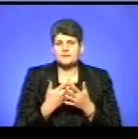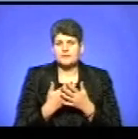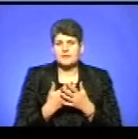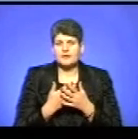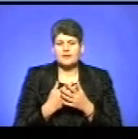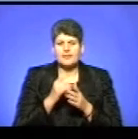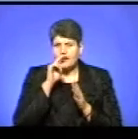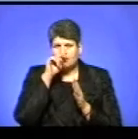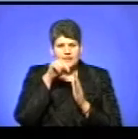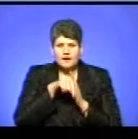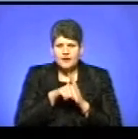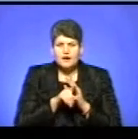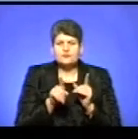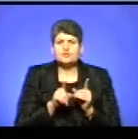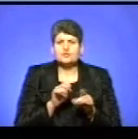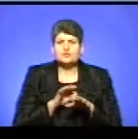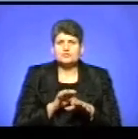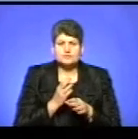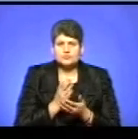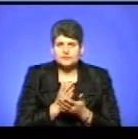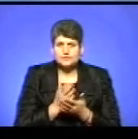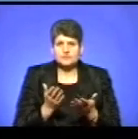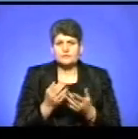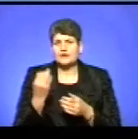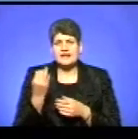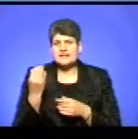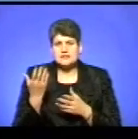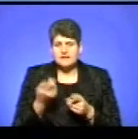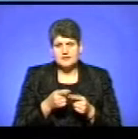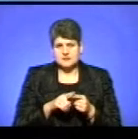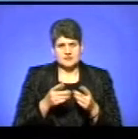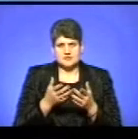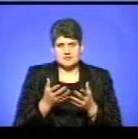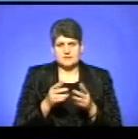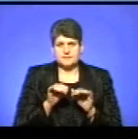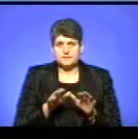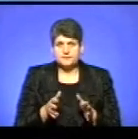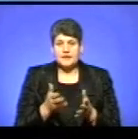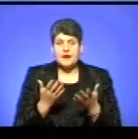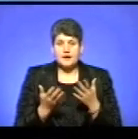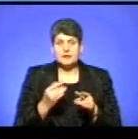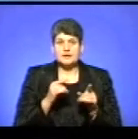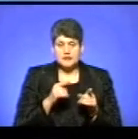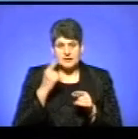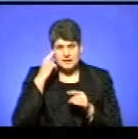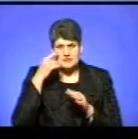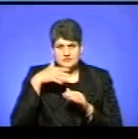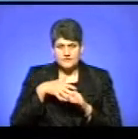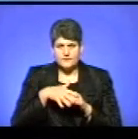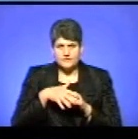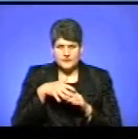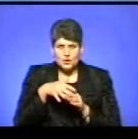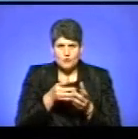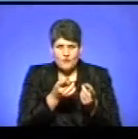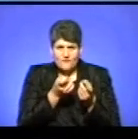або не вникають в те, що відбувається, бо не цікавляться цими речами, але їх свідомо втягують в